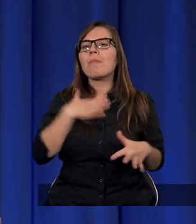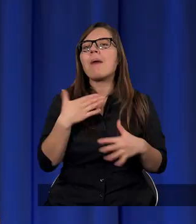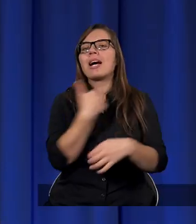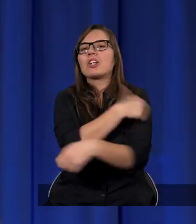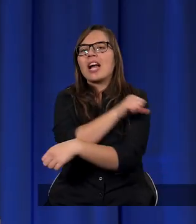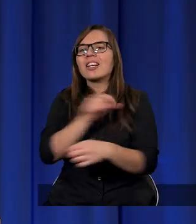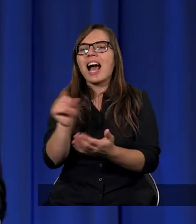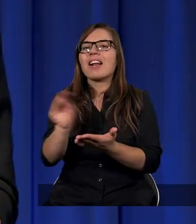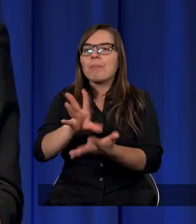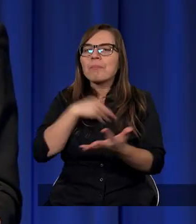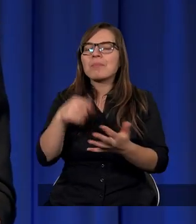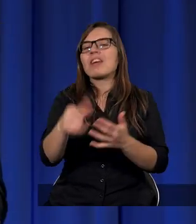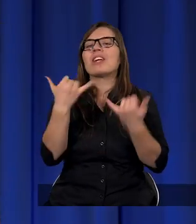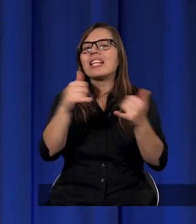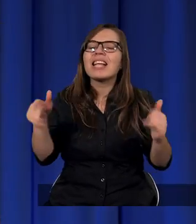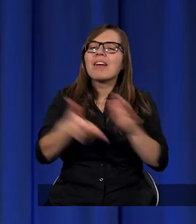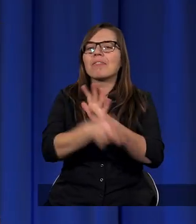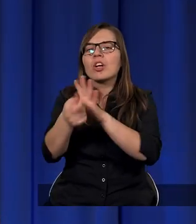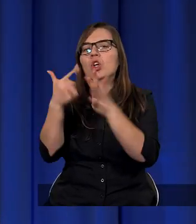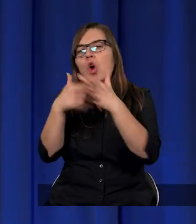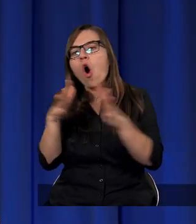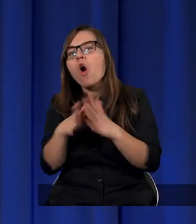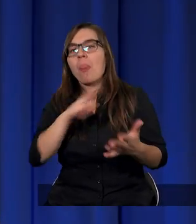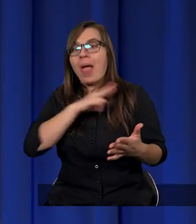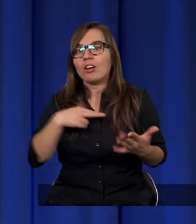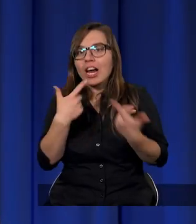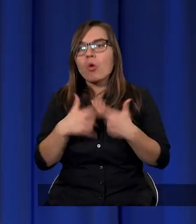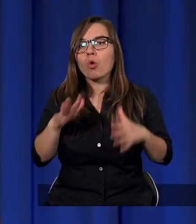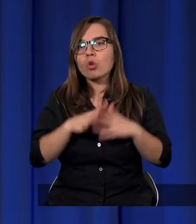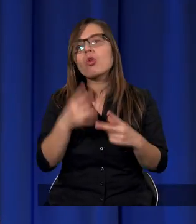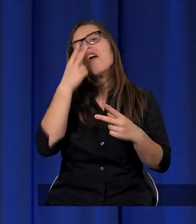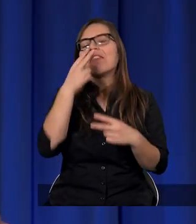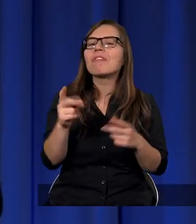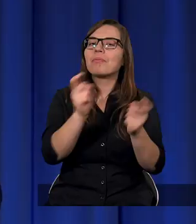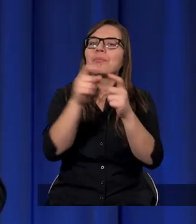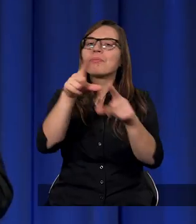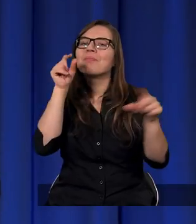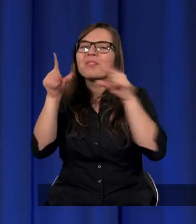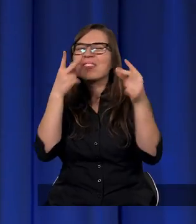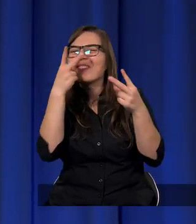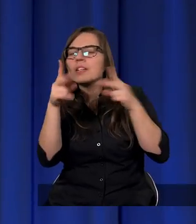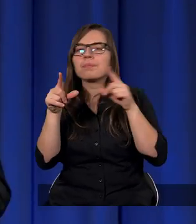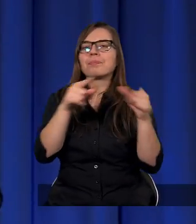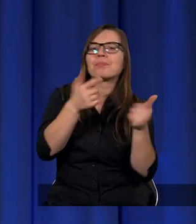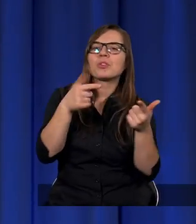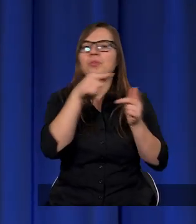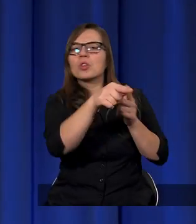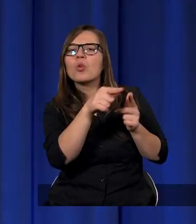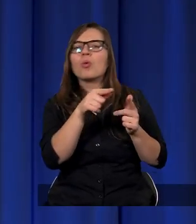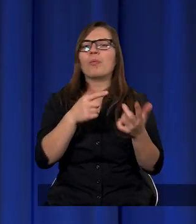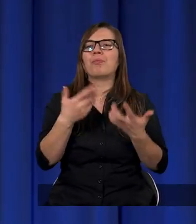patrząc na historię Kościoła, naszego Kościoła, jak to gdzieś tam cały czas